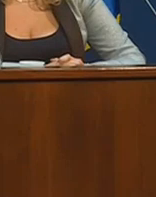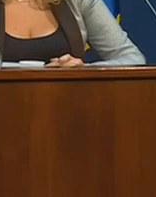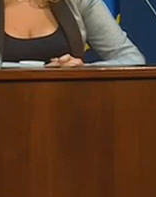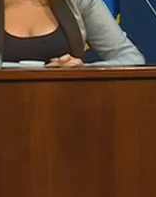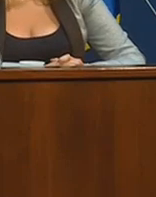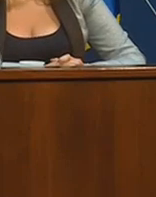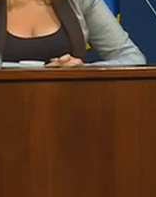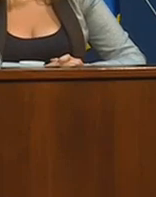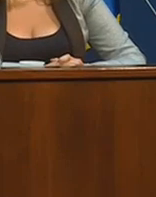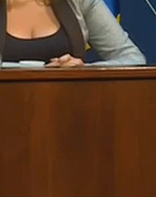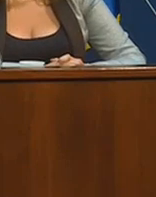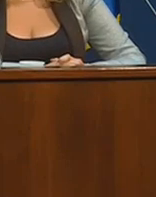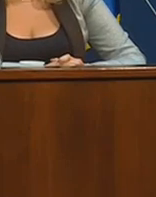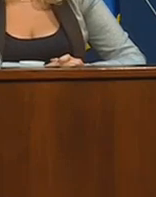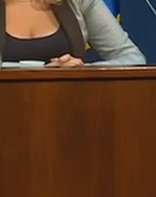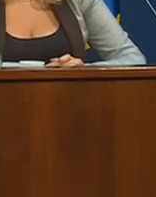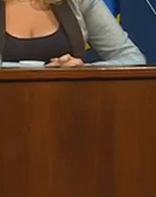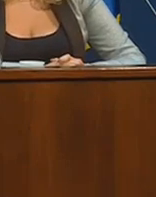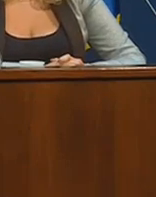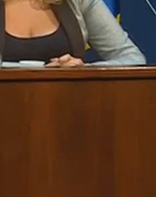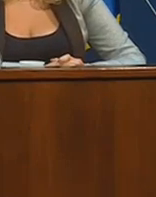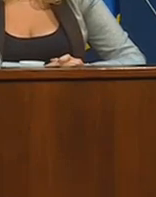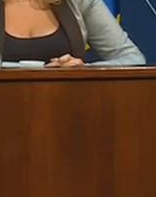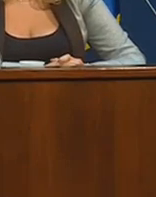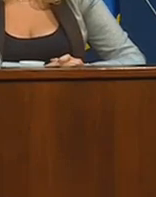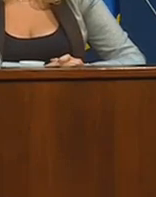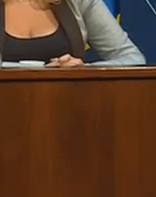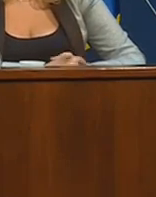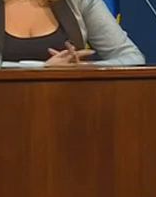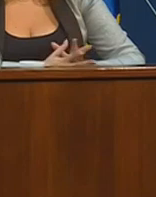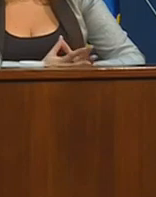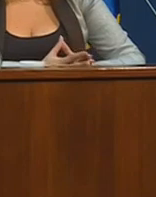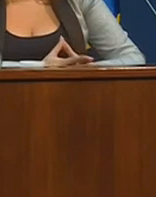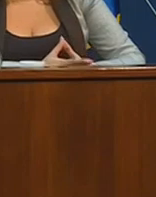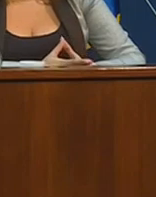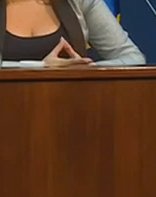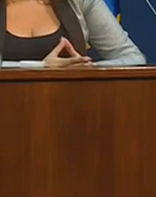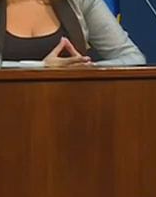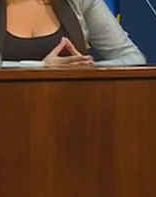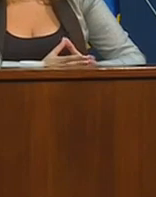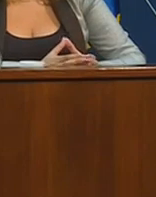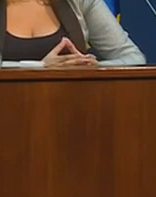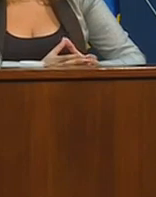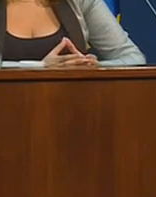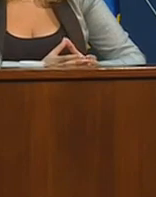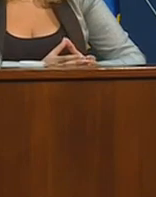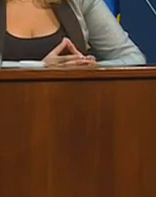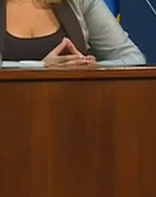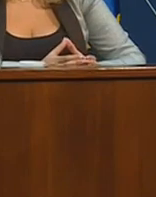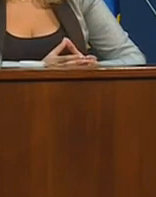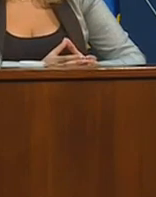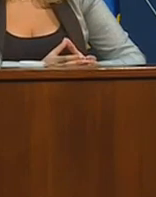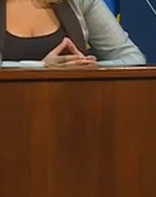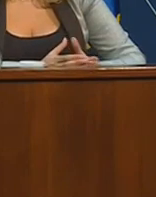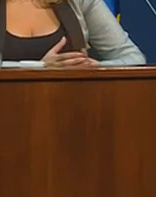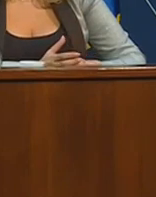gde su već drugi bolestnici to i drugo pitanje je primetili smo da se za 180 stepeni promenio